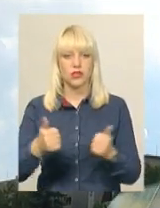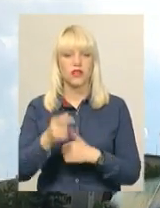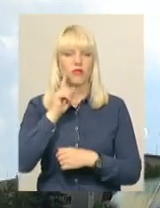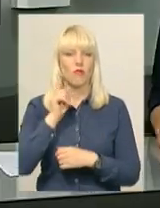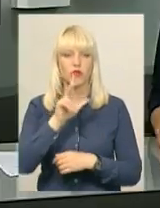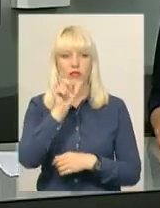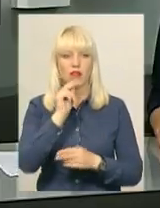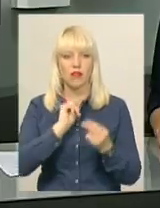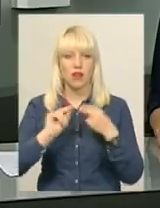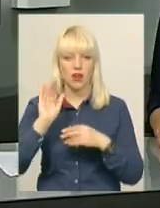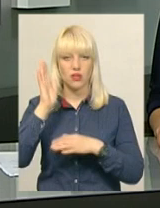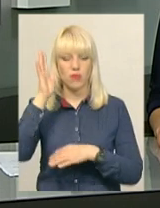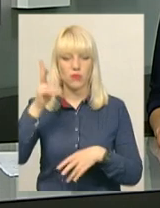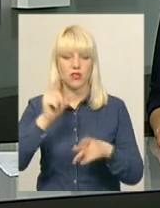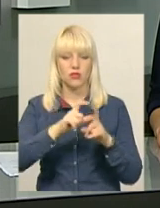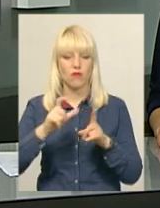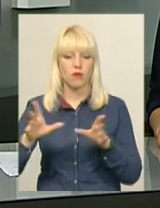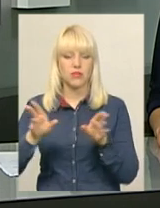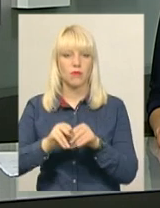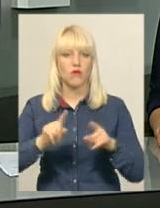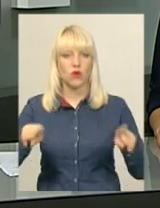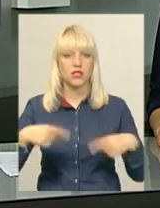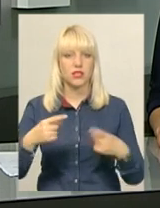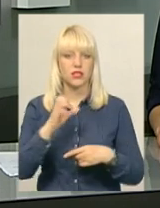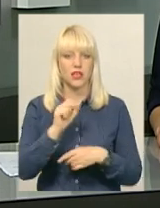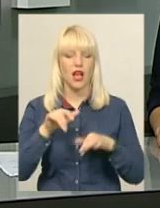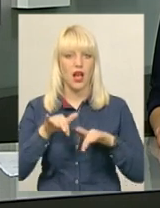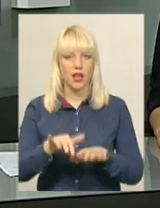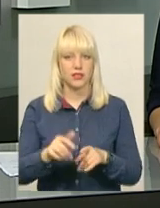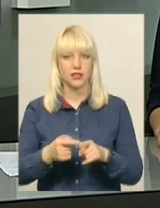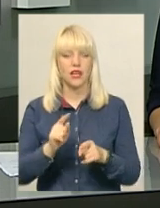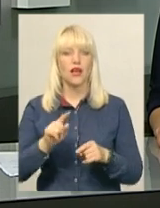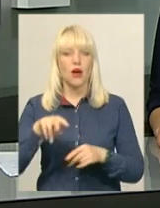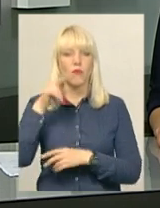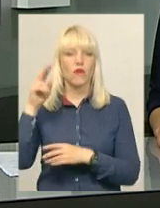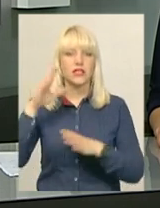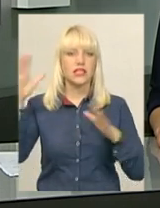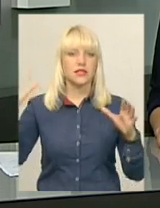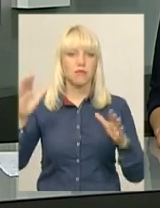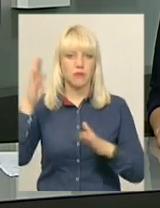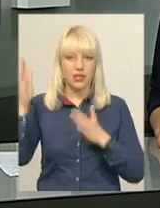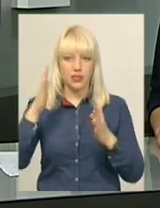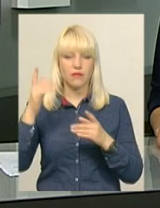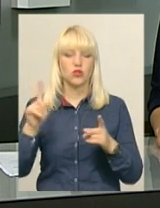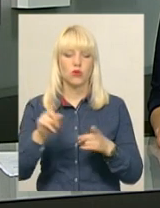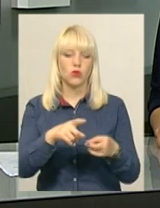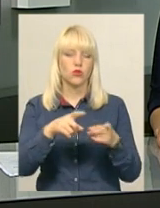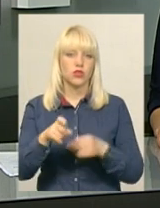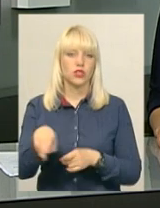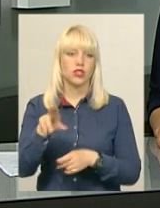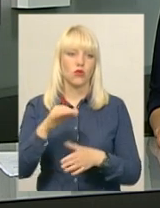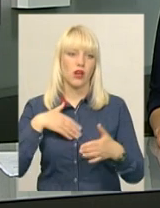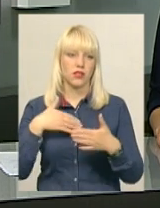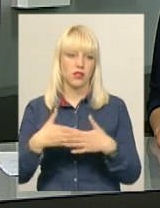майбутнє». За словами співорганізаторки акції Анастасії Лєзнік, повітряних зміїв запустили, щоб долучити молодь до активного